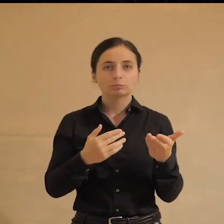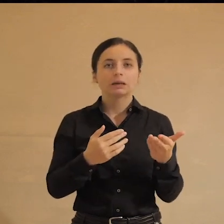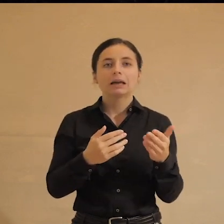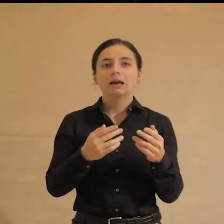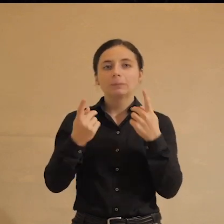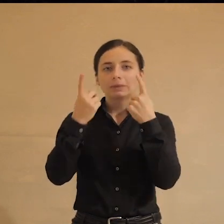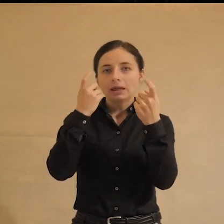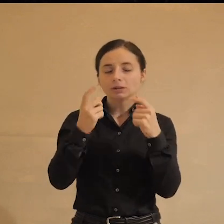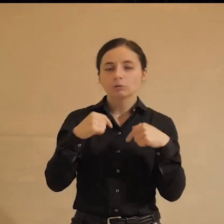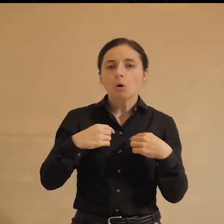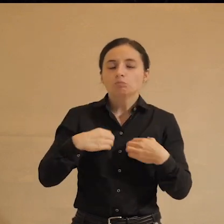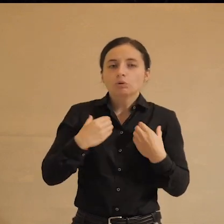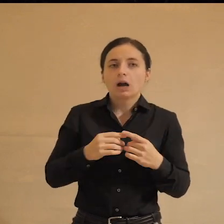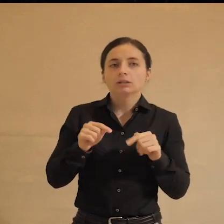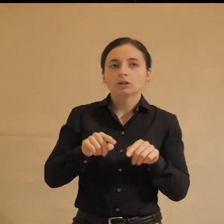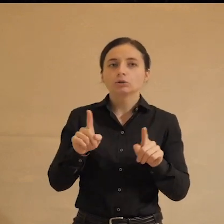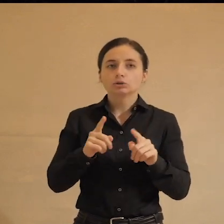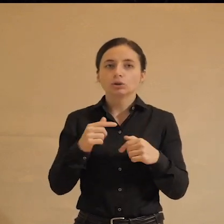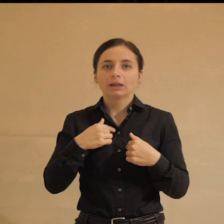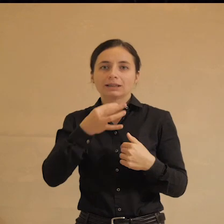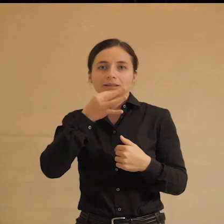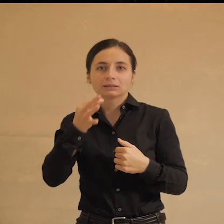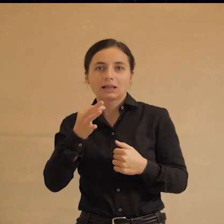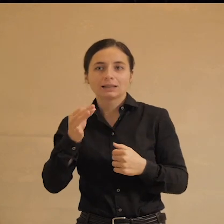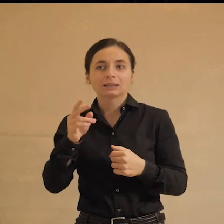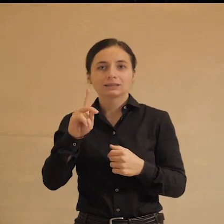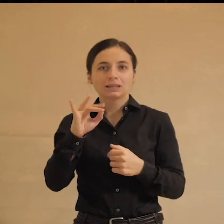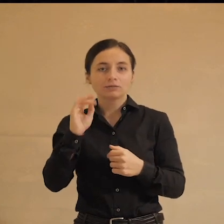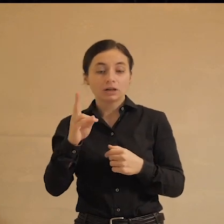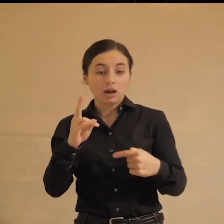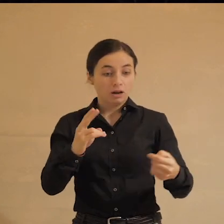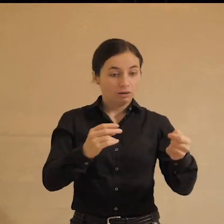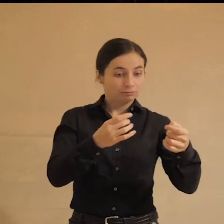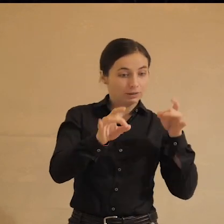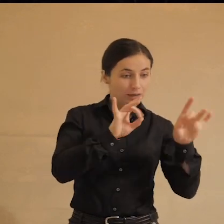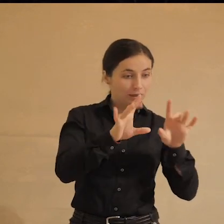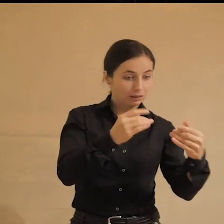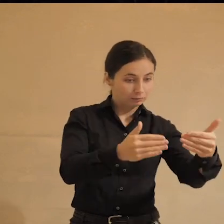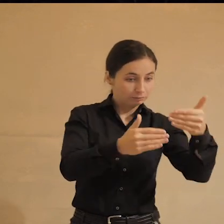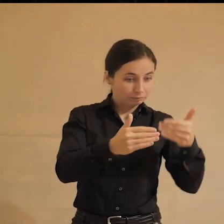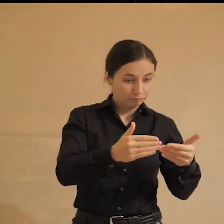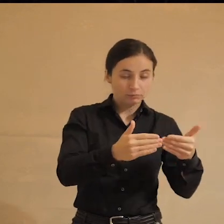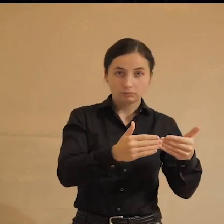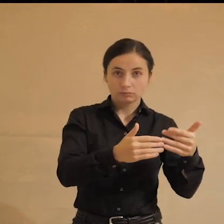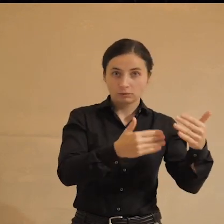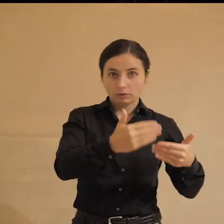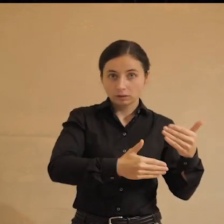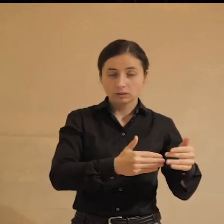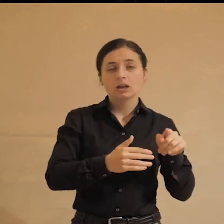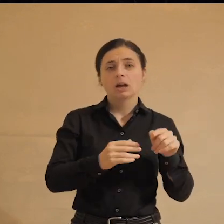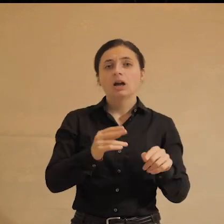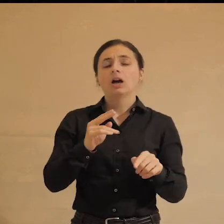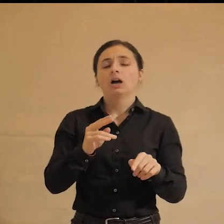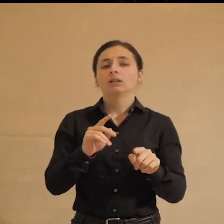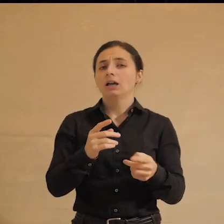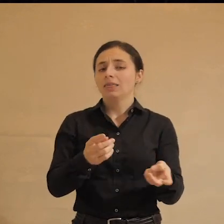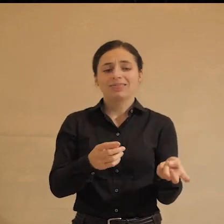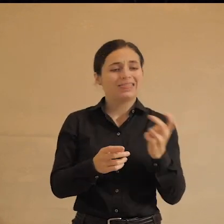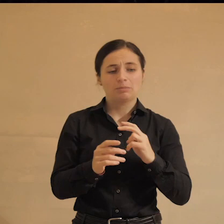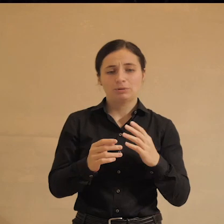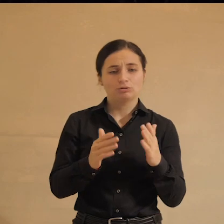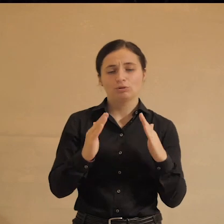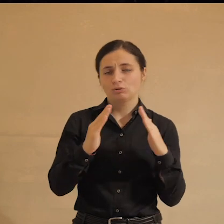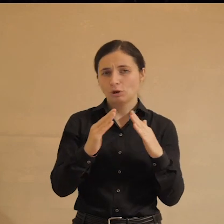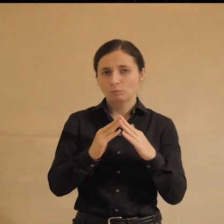как бы мы не пугались того, что чего-то сказал за завтраком и потом эту рекламу тебе показывают непременно в твоей ленте, все же корпорация не придет к вам домой,